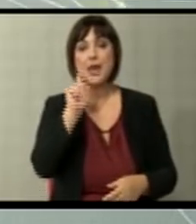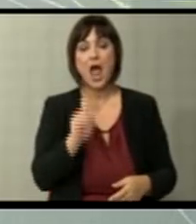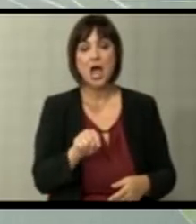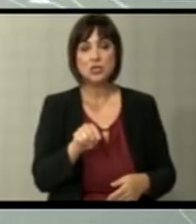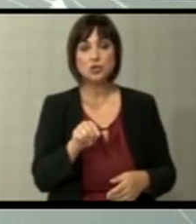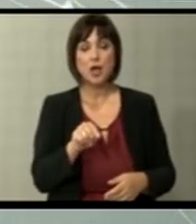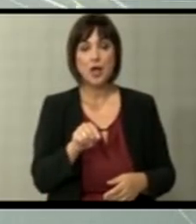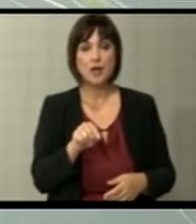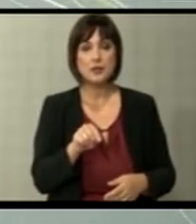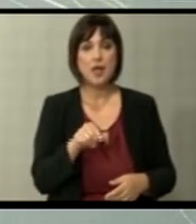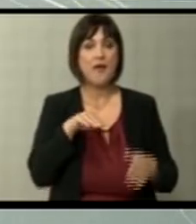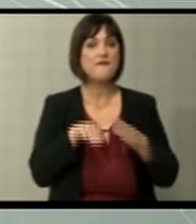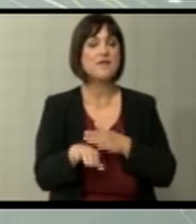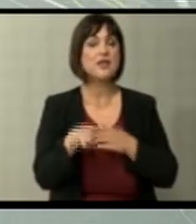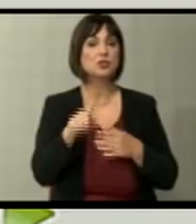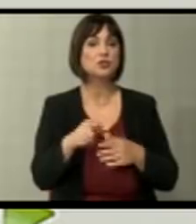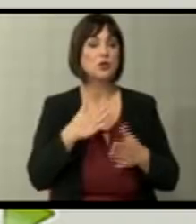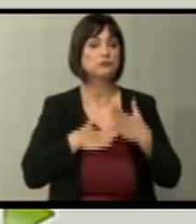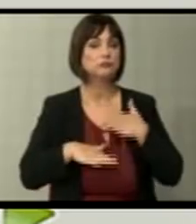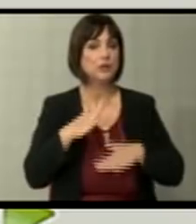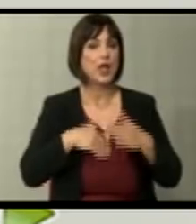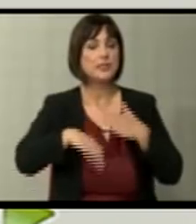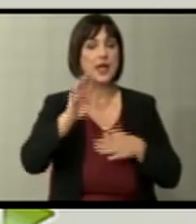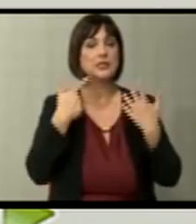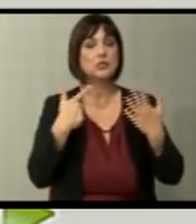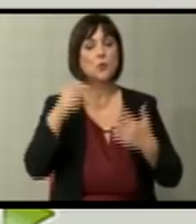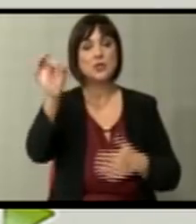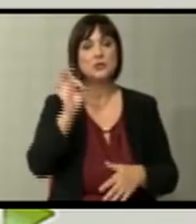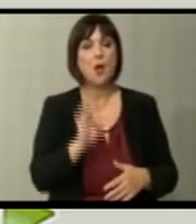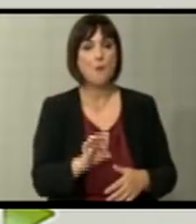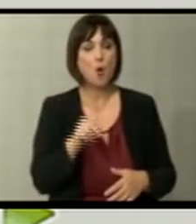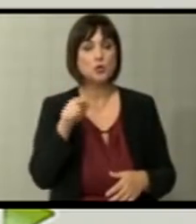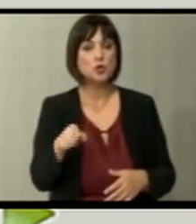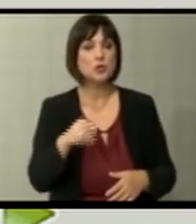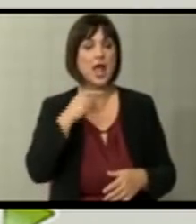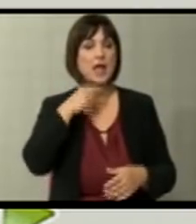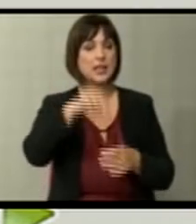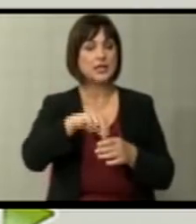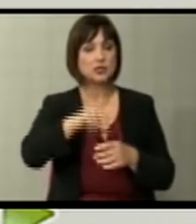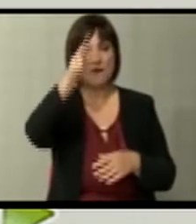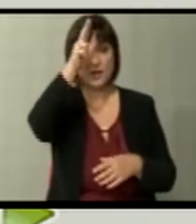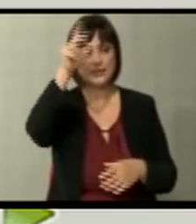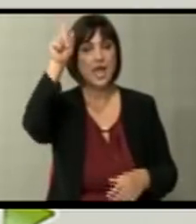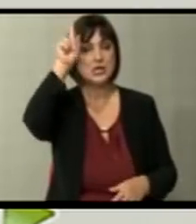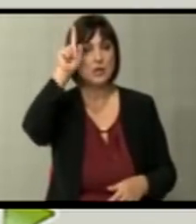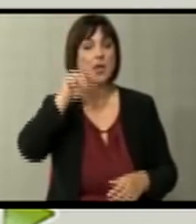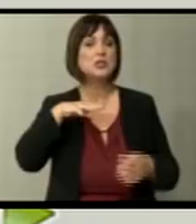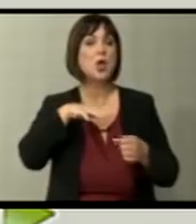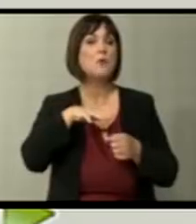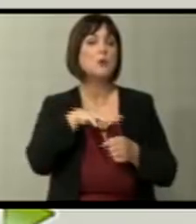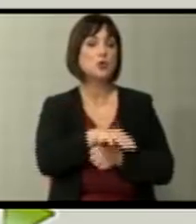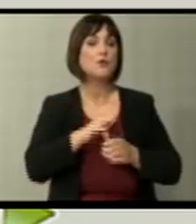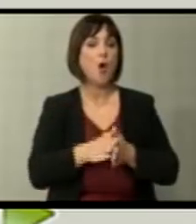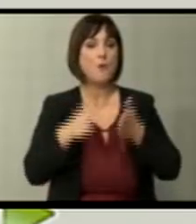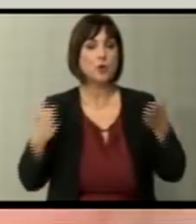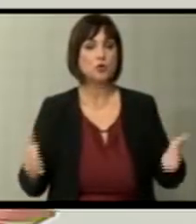на внатрешното разположање над 70% од гласачите во Франција и во Германија се против проширување.